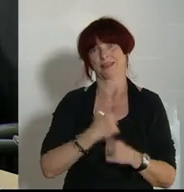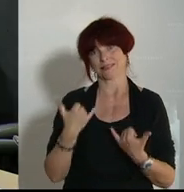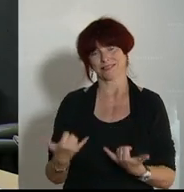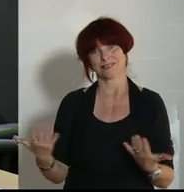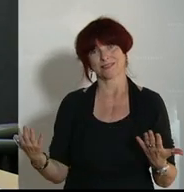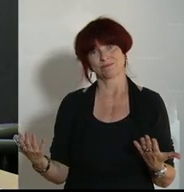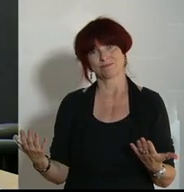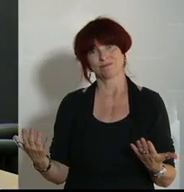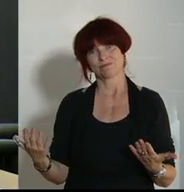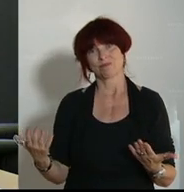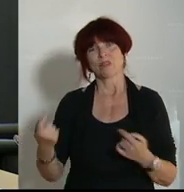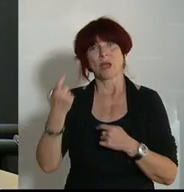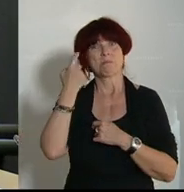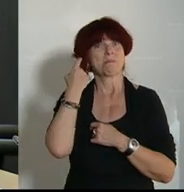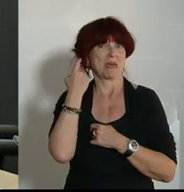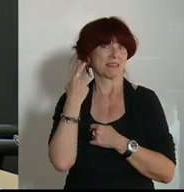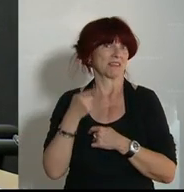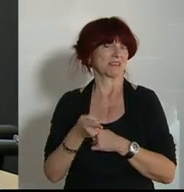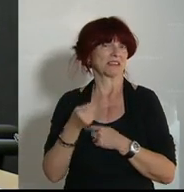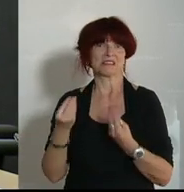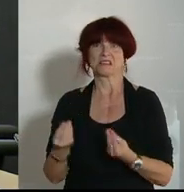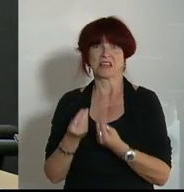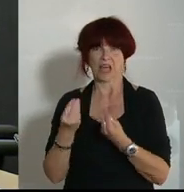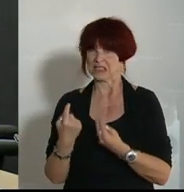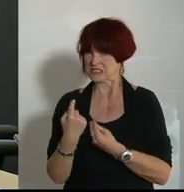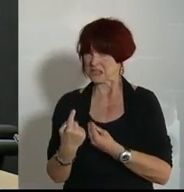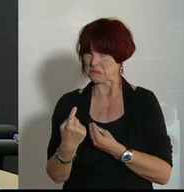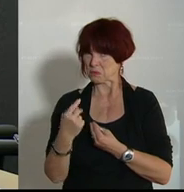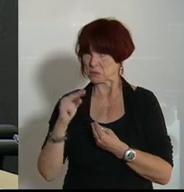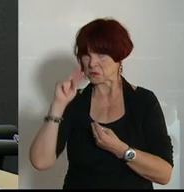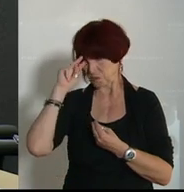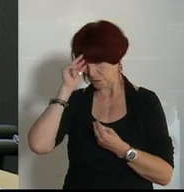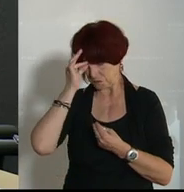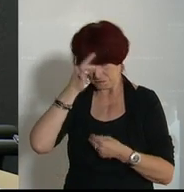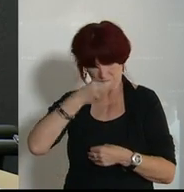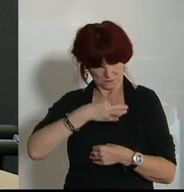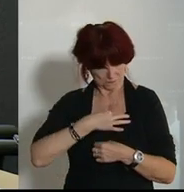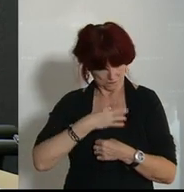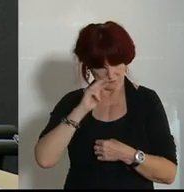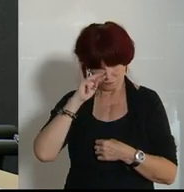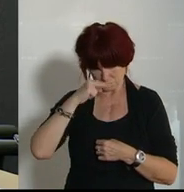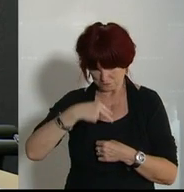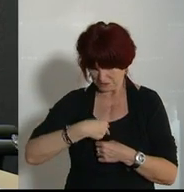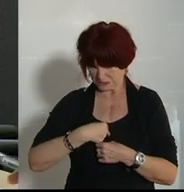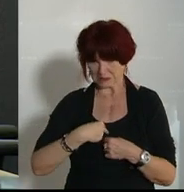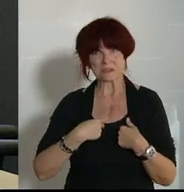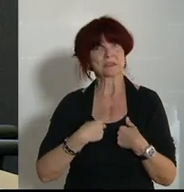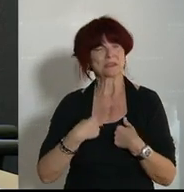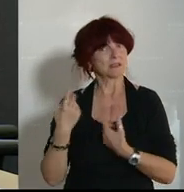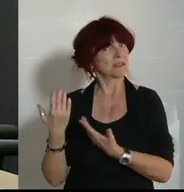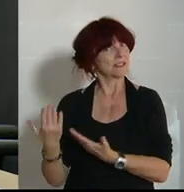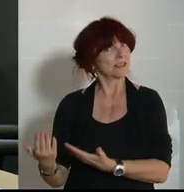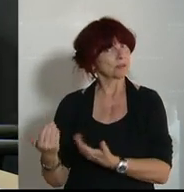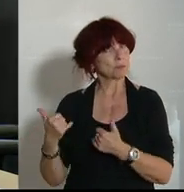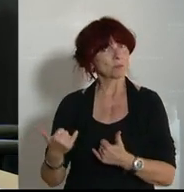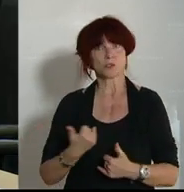das sind einfach Dinge, wo Sie sich fragen sollten, liebe Neos, was wollen Sie sein?